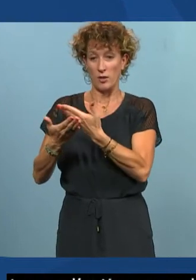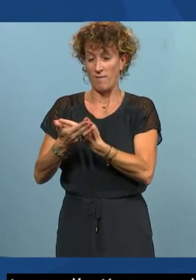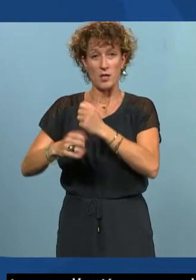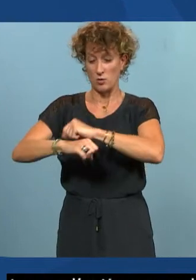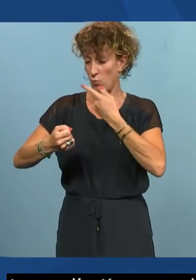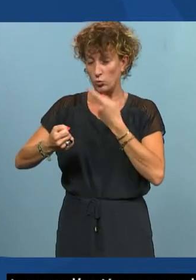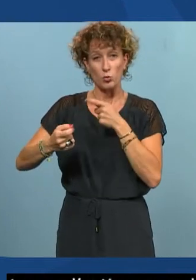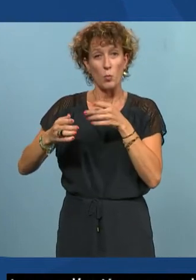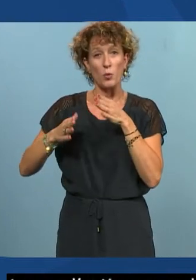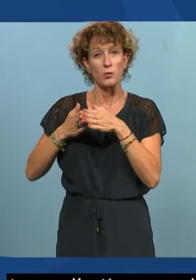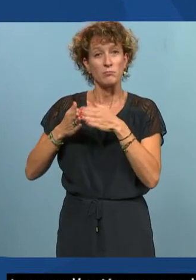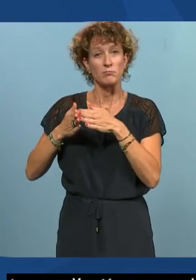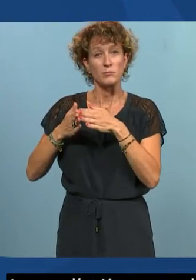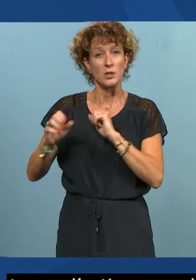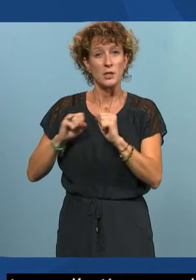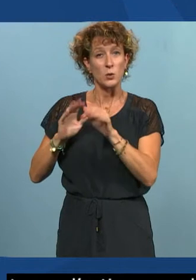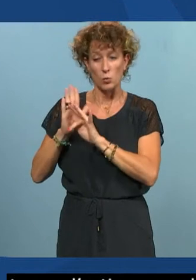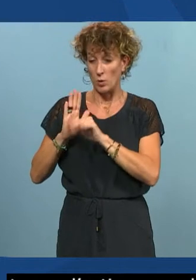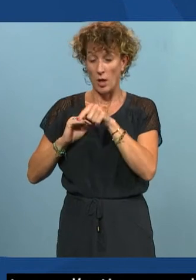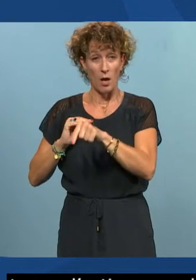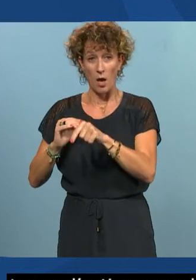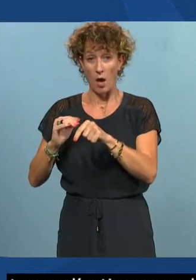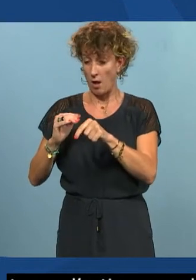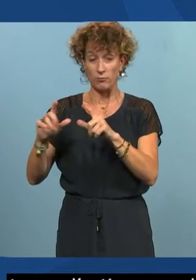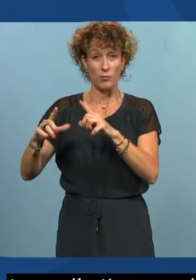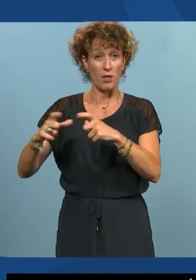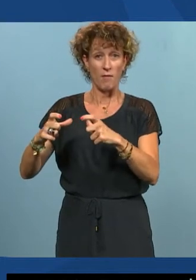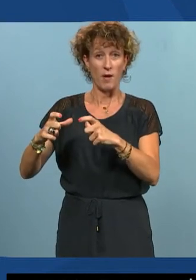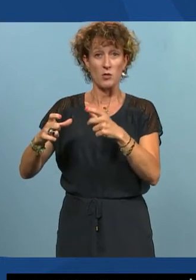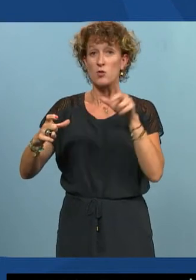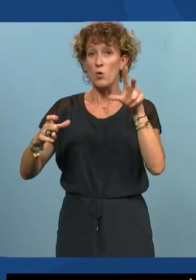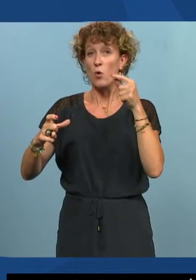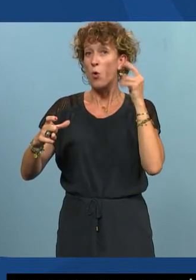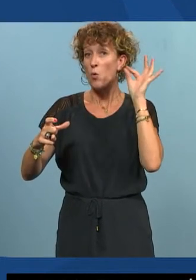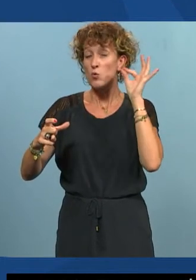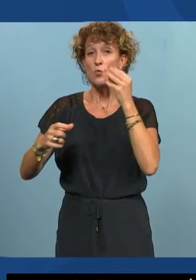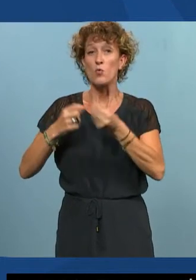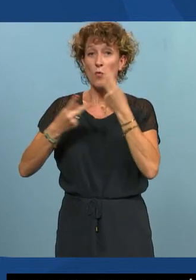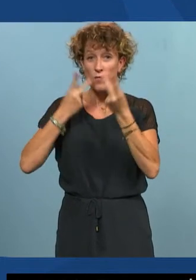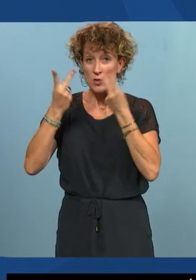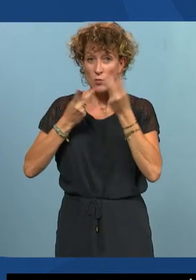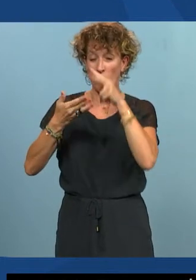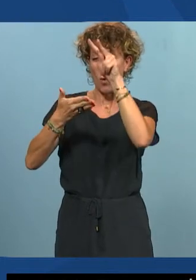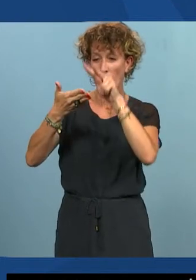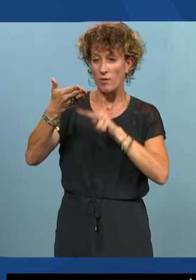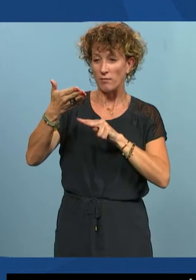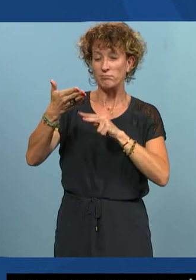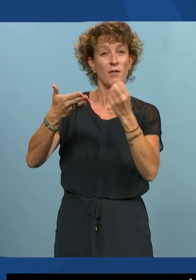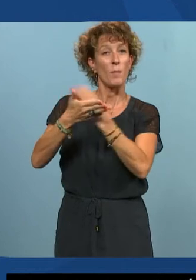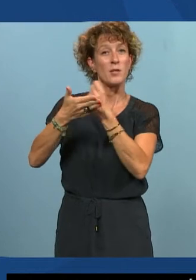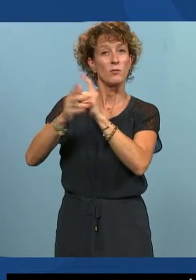nombre d'actions. Et en contrepartie, cette interface qui peut être visuelle ou purement audio, on va regarder des informations sur un écran,